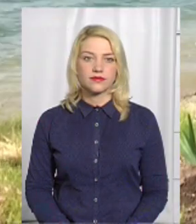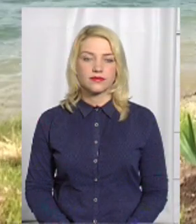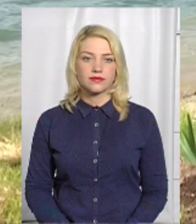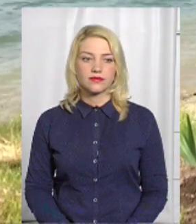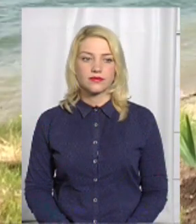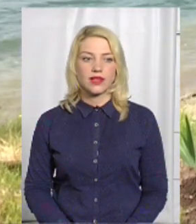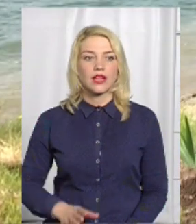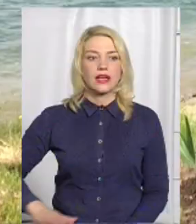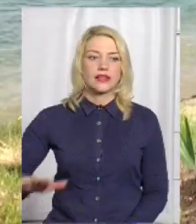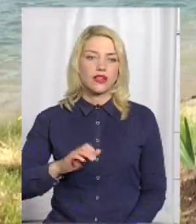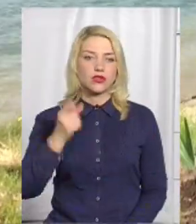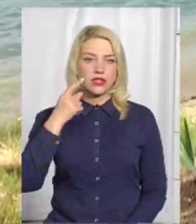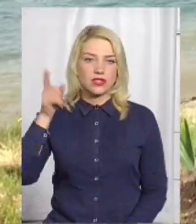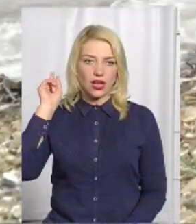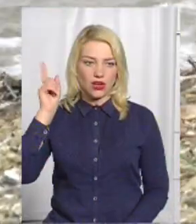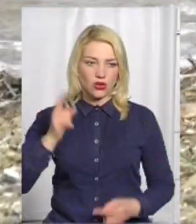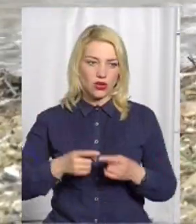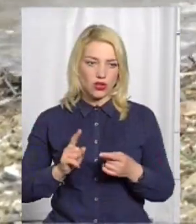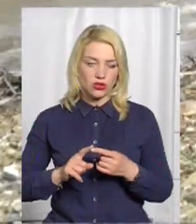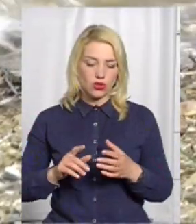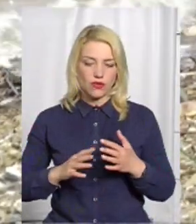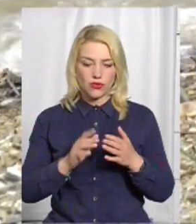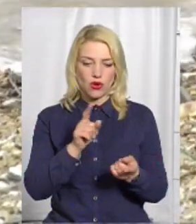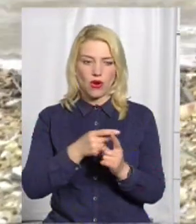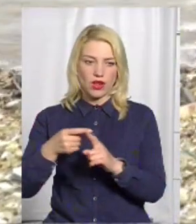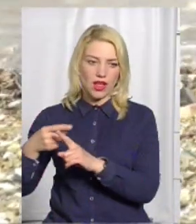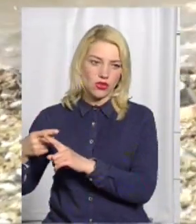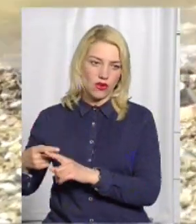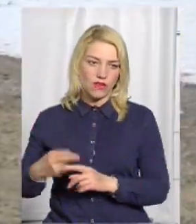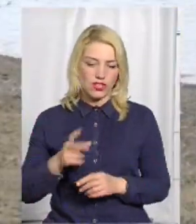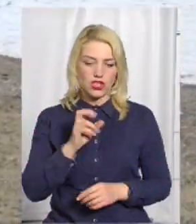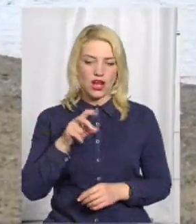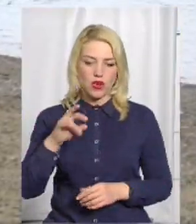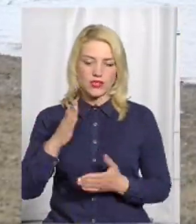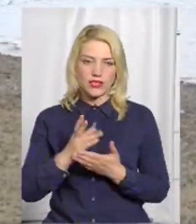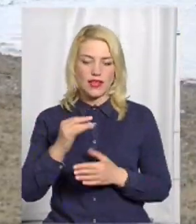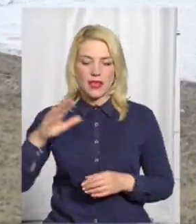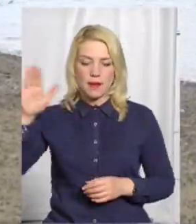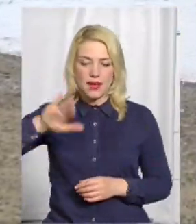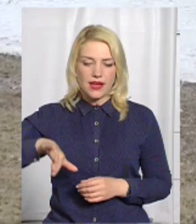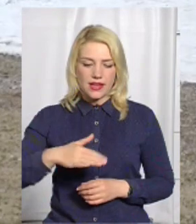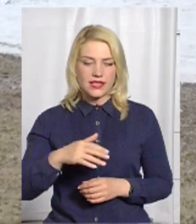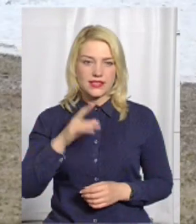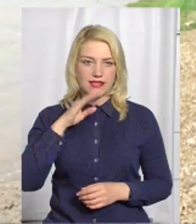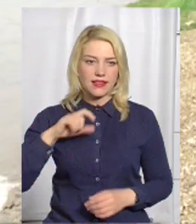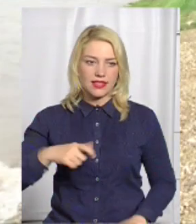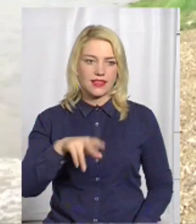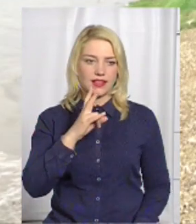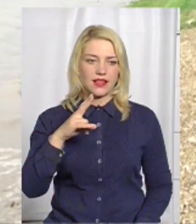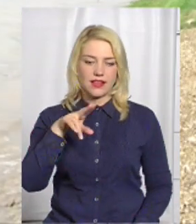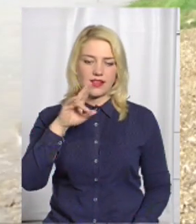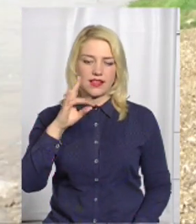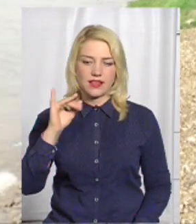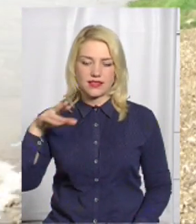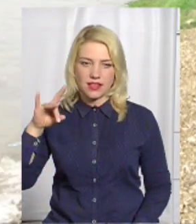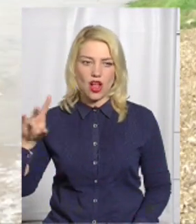Територія стародавнього кладовища Калю з площою 2 гектари знаходиться на березі Дністра поблизу села Рудківці Новоушицького району. Під час